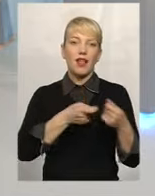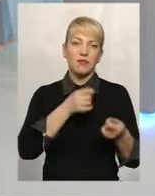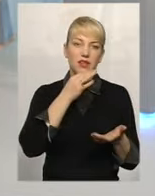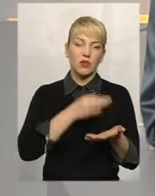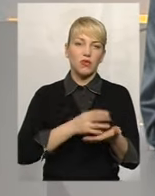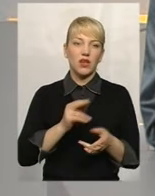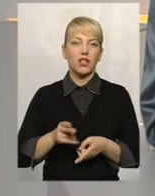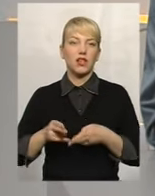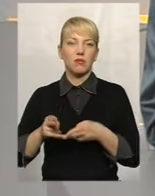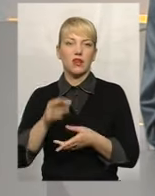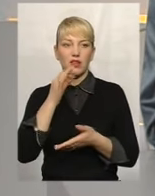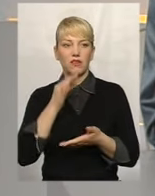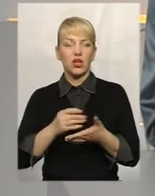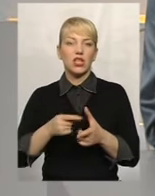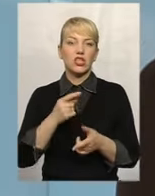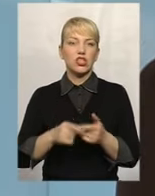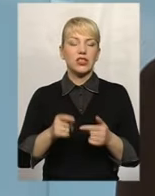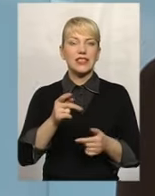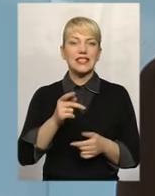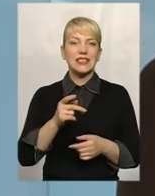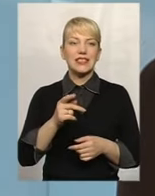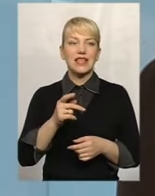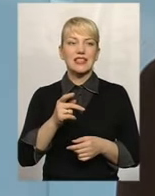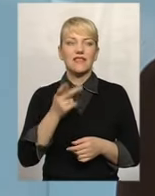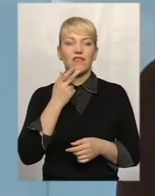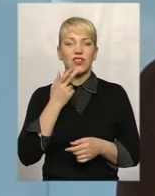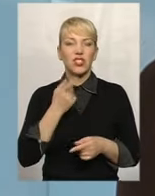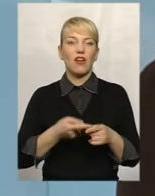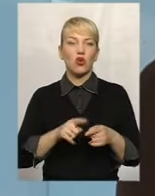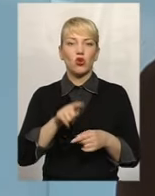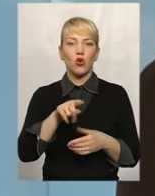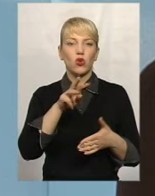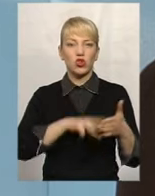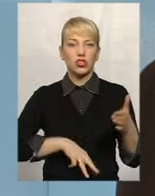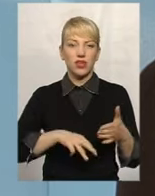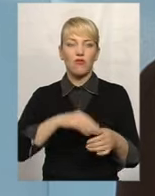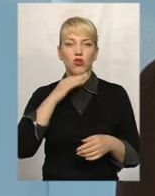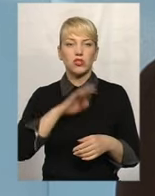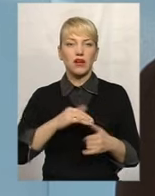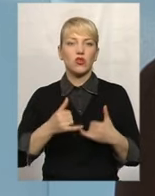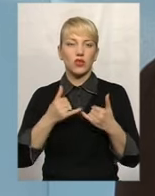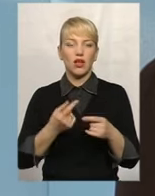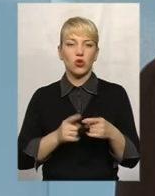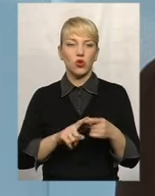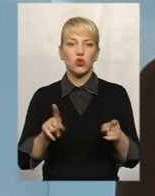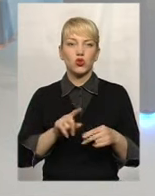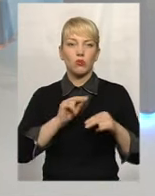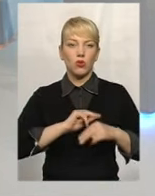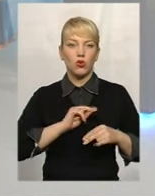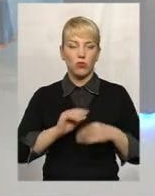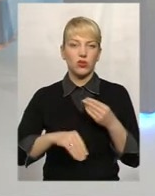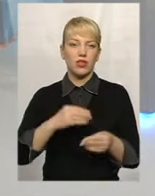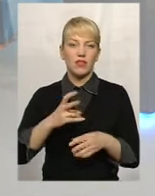кримінальна відповідальність? Чи зазвичай от того штрафу достатньо для того, аби роботодавець